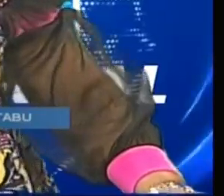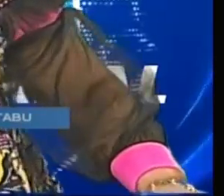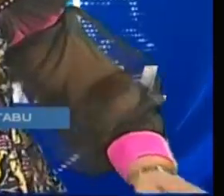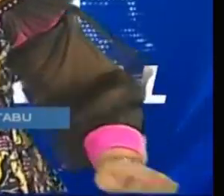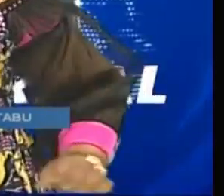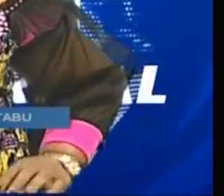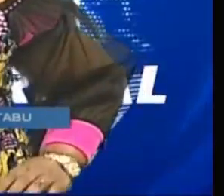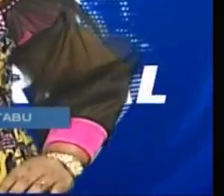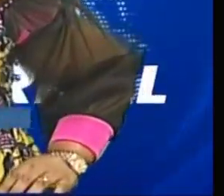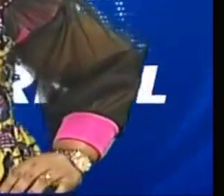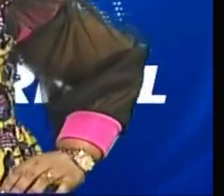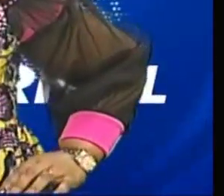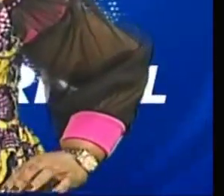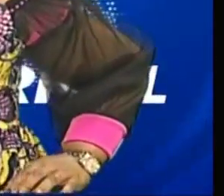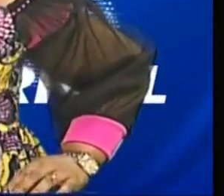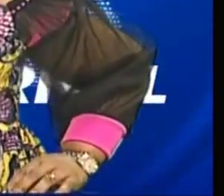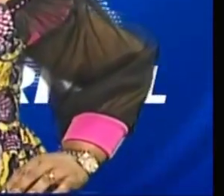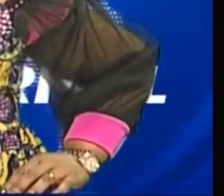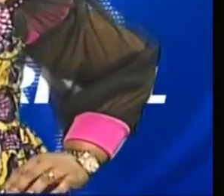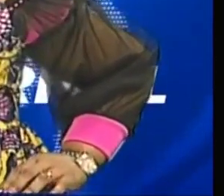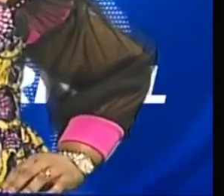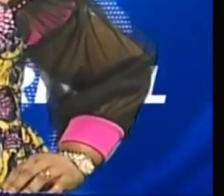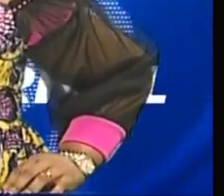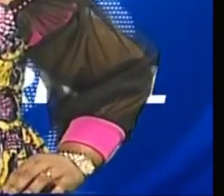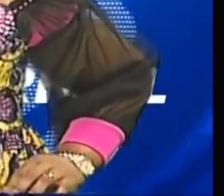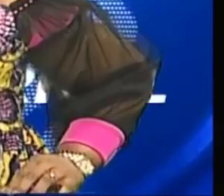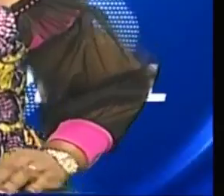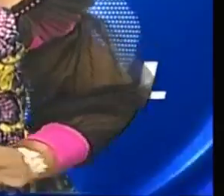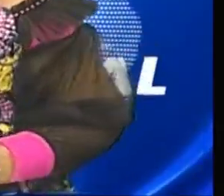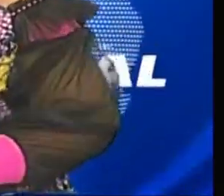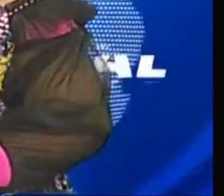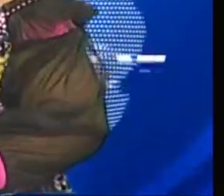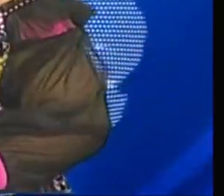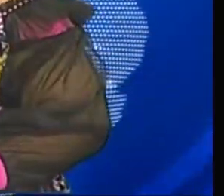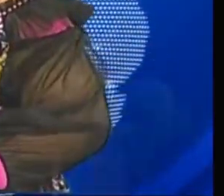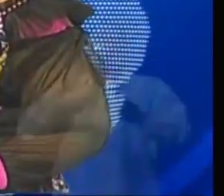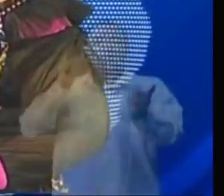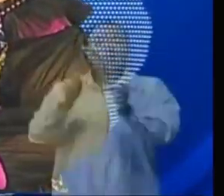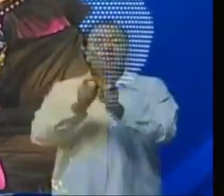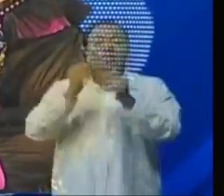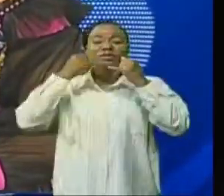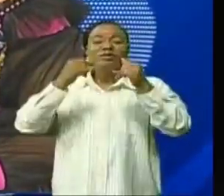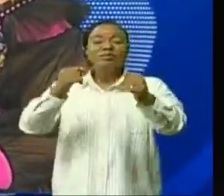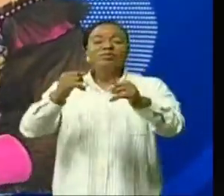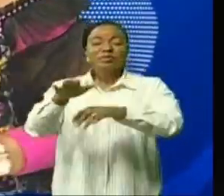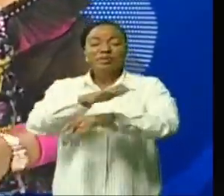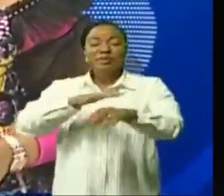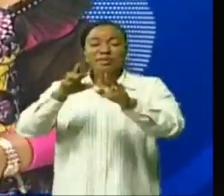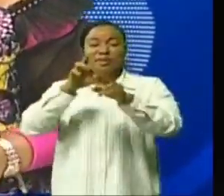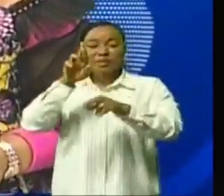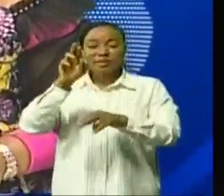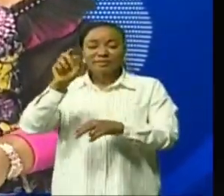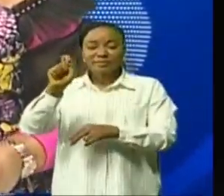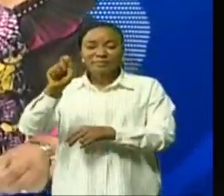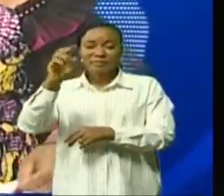informer. Mesdames et messieurs, bonsoir et très heureuse de vous retrouver à travers cette grande édition d'informations sur la RTNC.